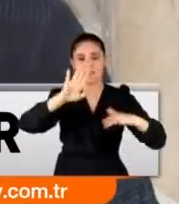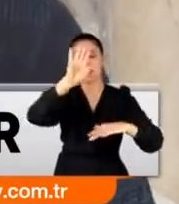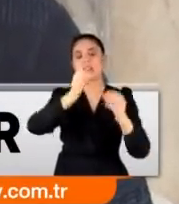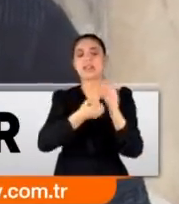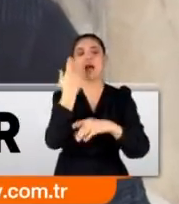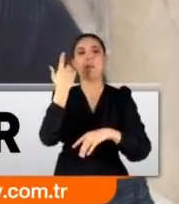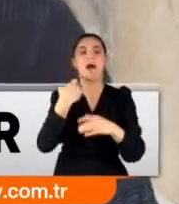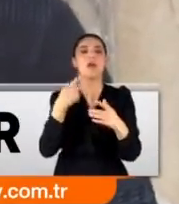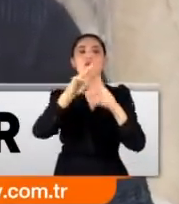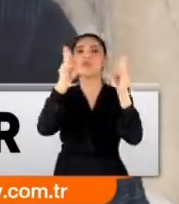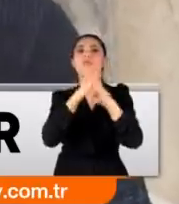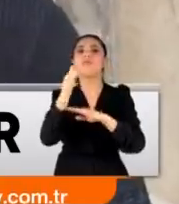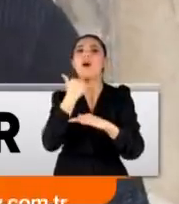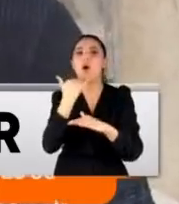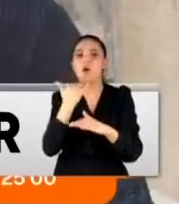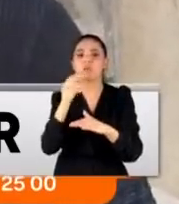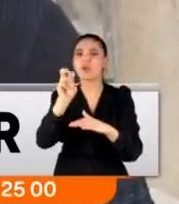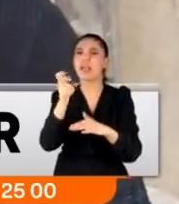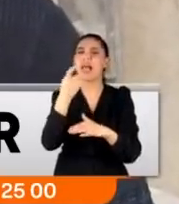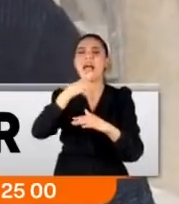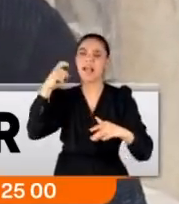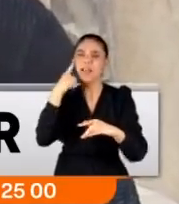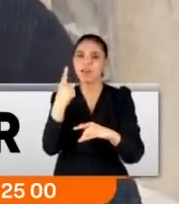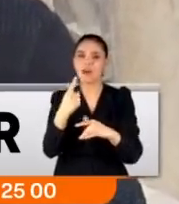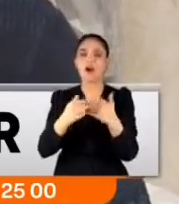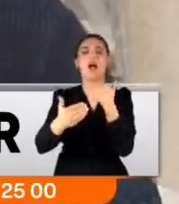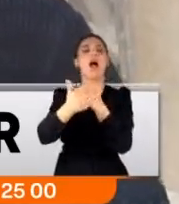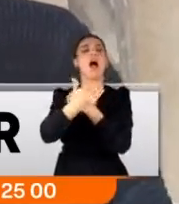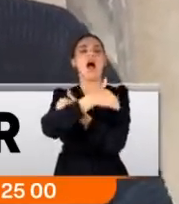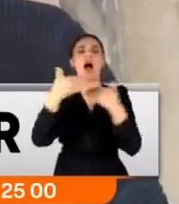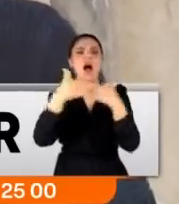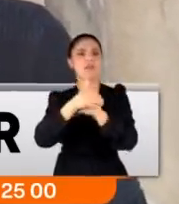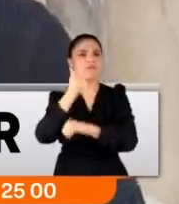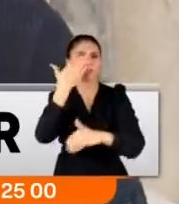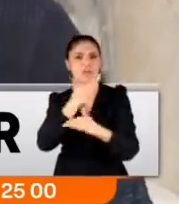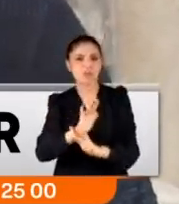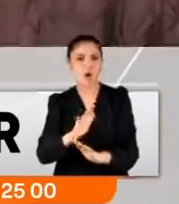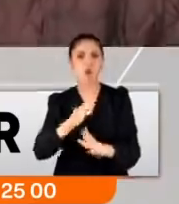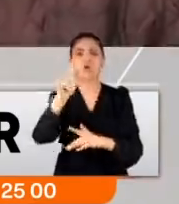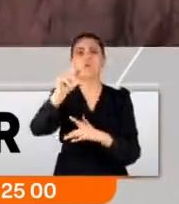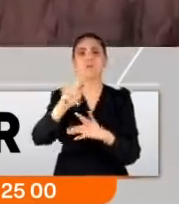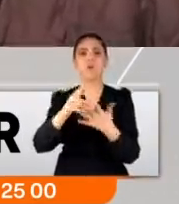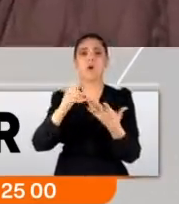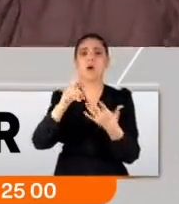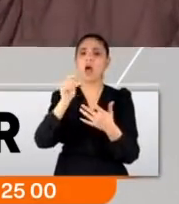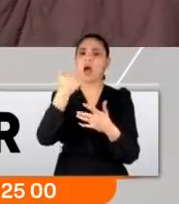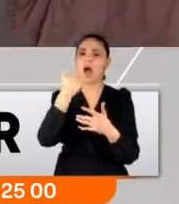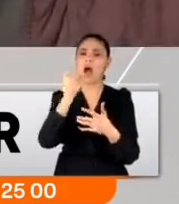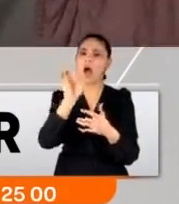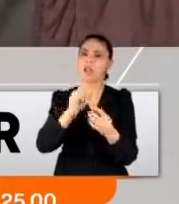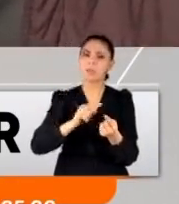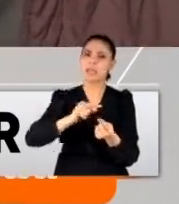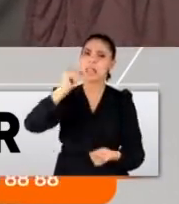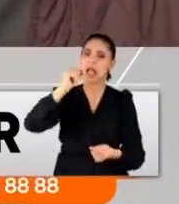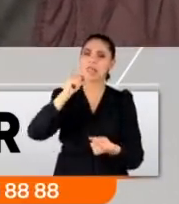gidemiyorduk. Ondan sonra akşamları dönüşümüz olmuyordu. Kar ortalama adam boyu. En az 70 santim